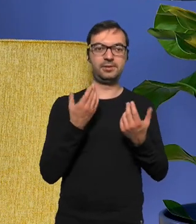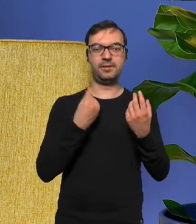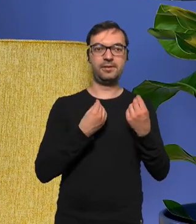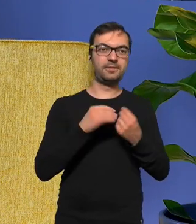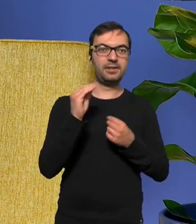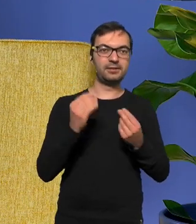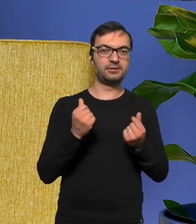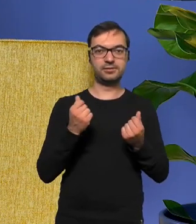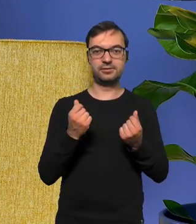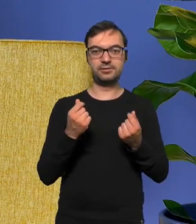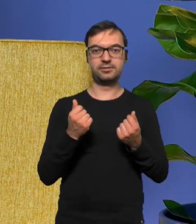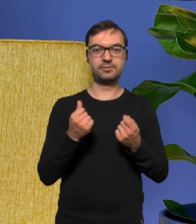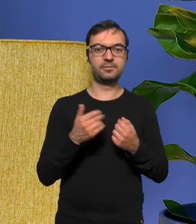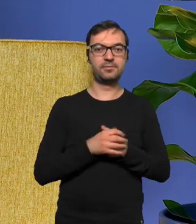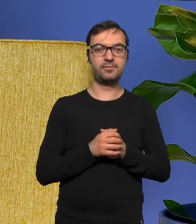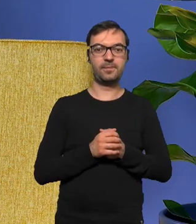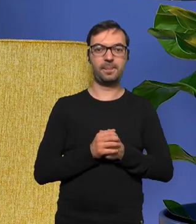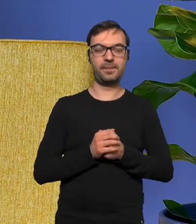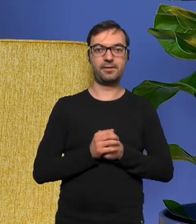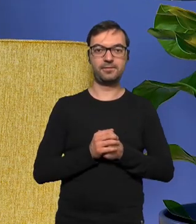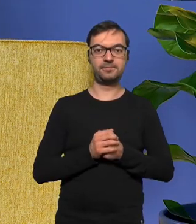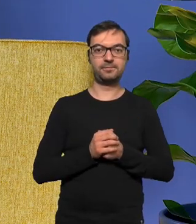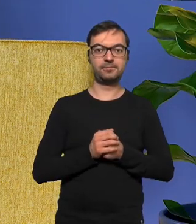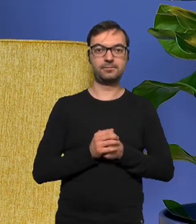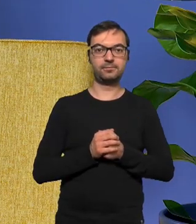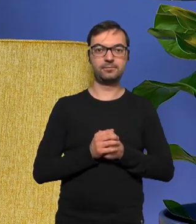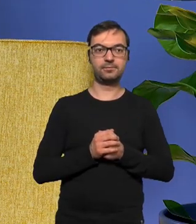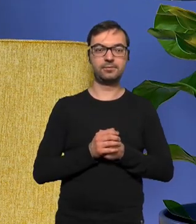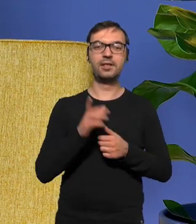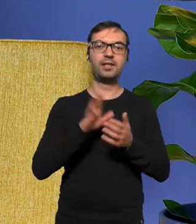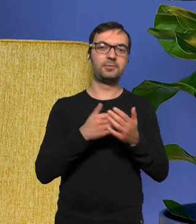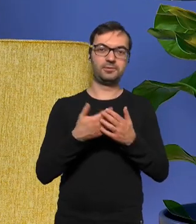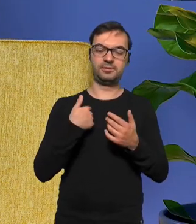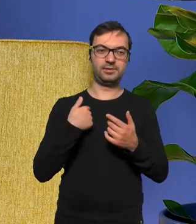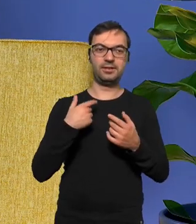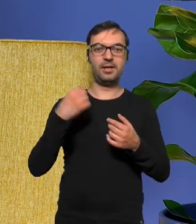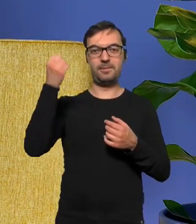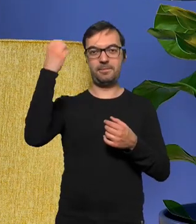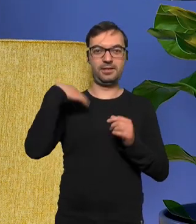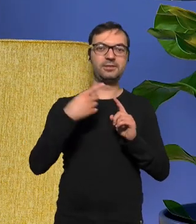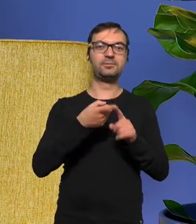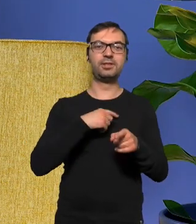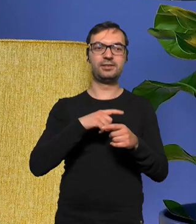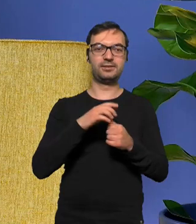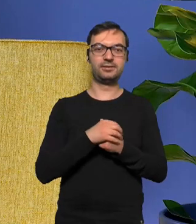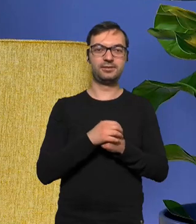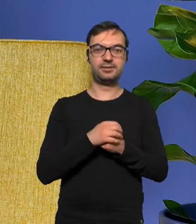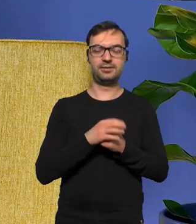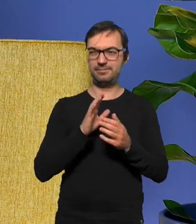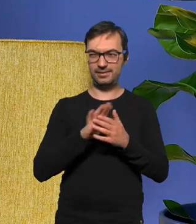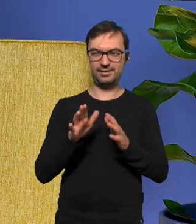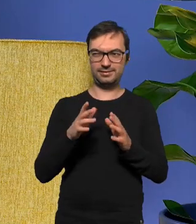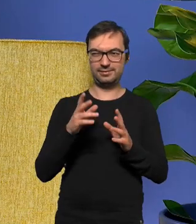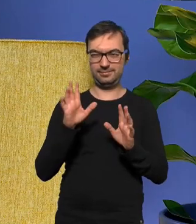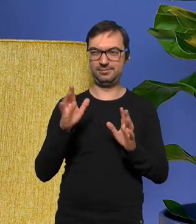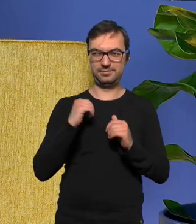większą taką doszliśmy do momentu, że wykąpałem się przed pójściem do bez obscenicznych rzeczy,